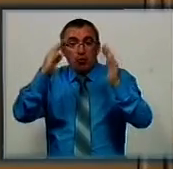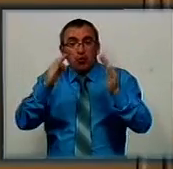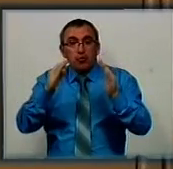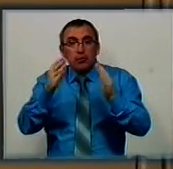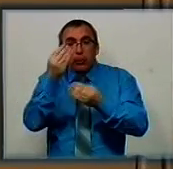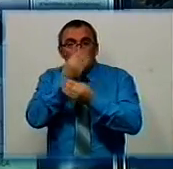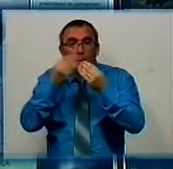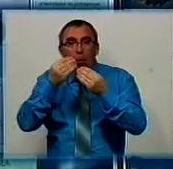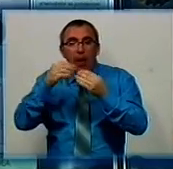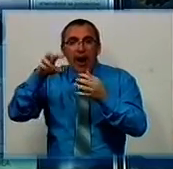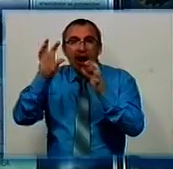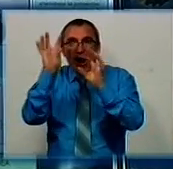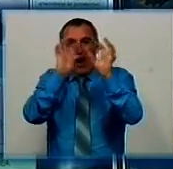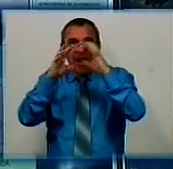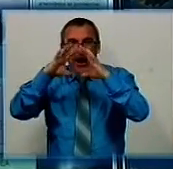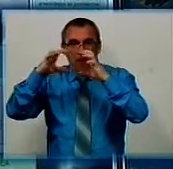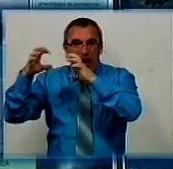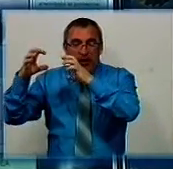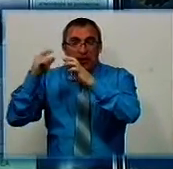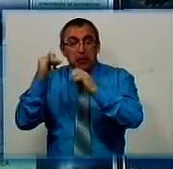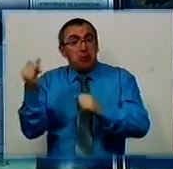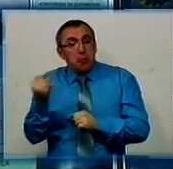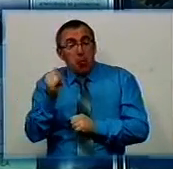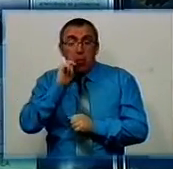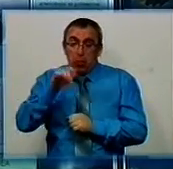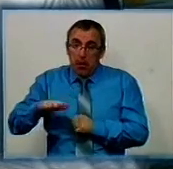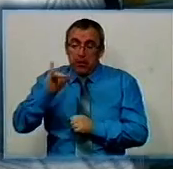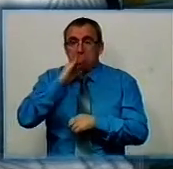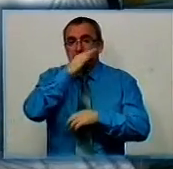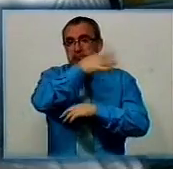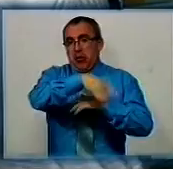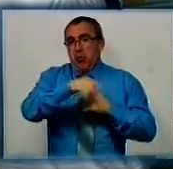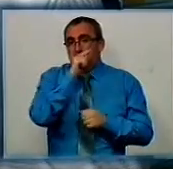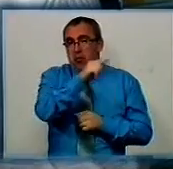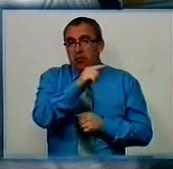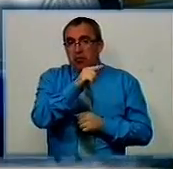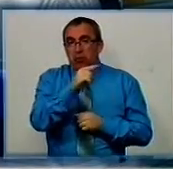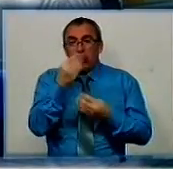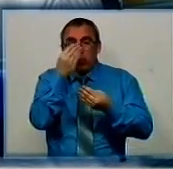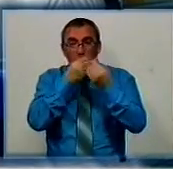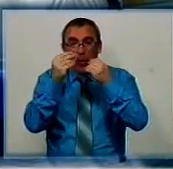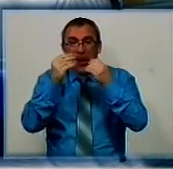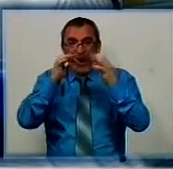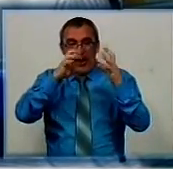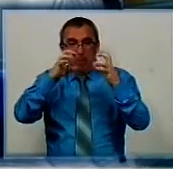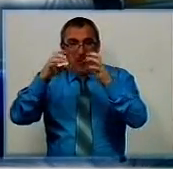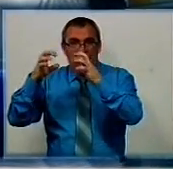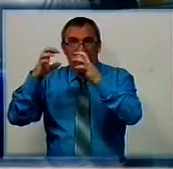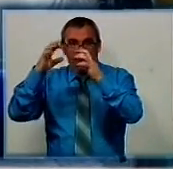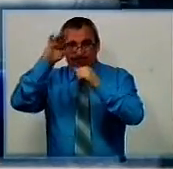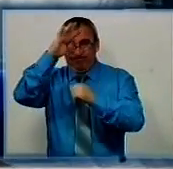штучної хмари. Його винаходом уже зацікавилися як в Україні, так і за кордоном. За допомогою штучної хмари, яка